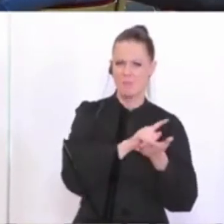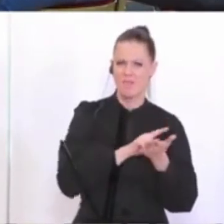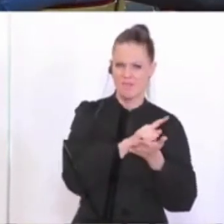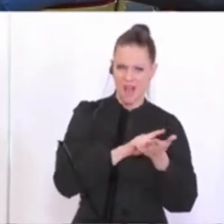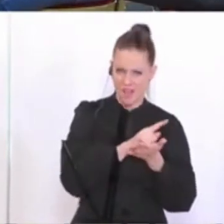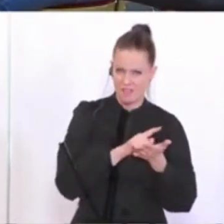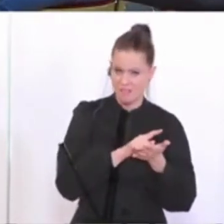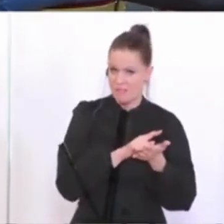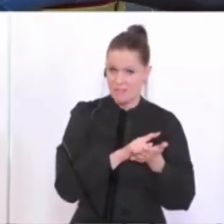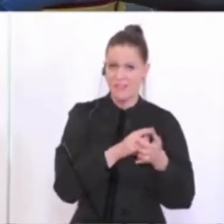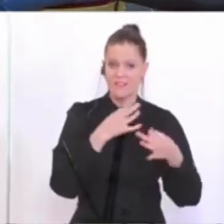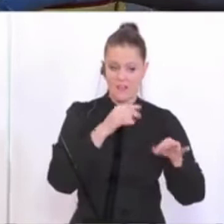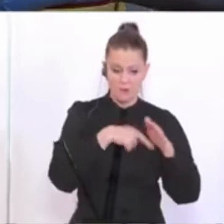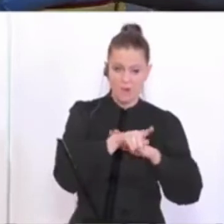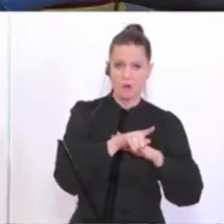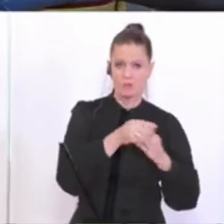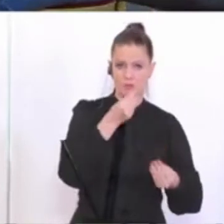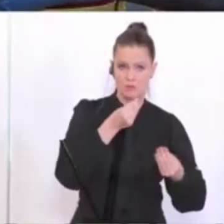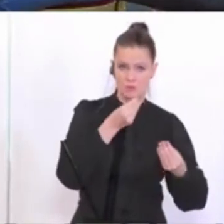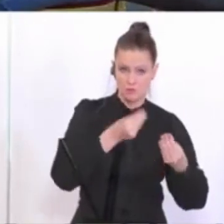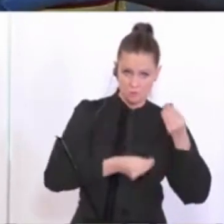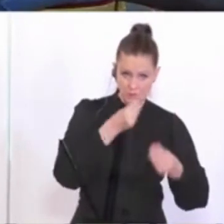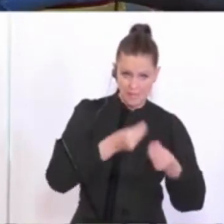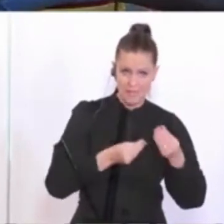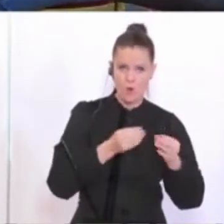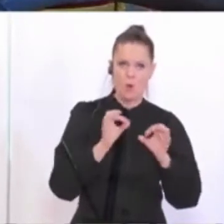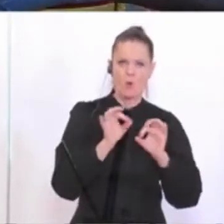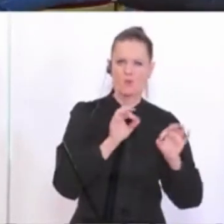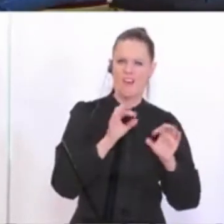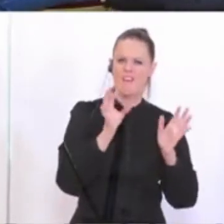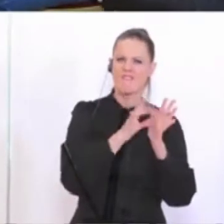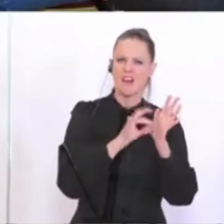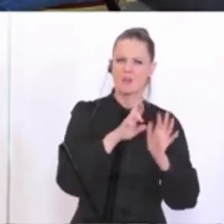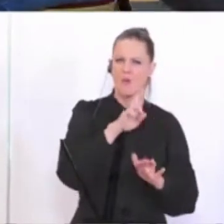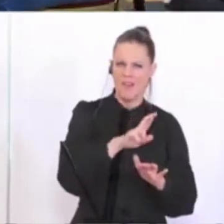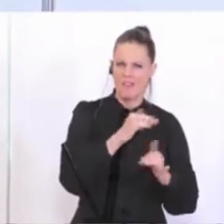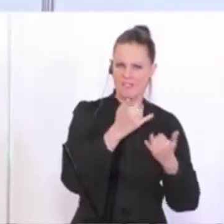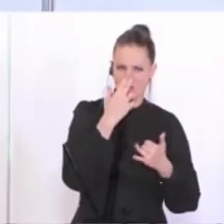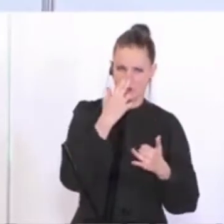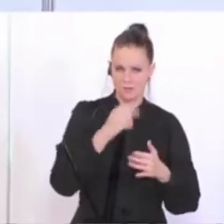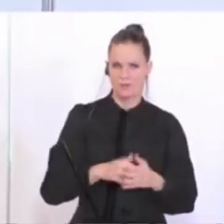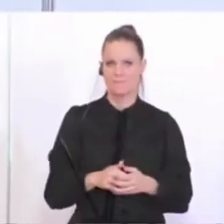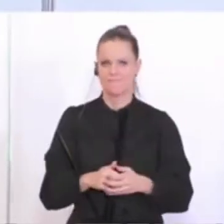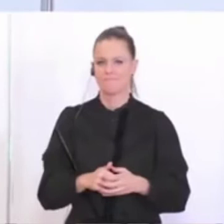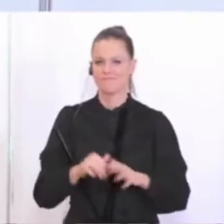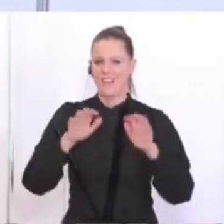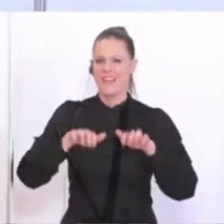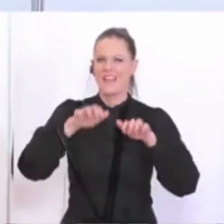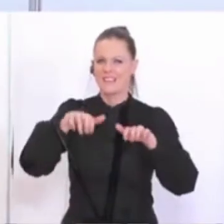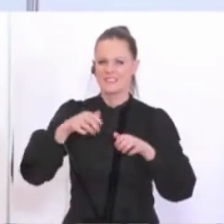Replikationsfaktor sein oder die Ansteckungskurve, dass das ermöglicht werden kann? Ja, zum Geisterrennen,